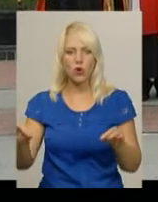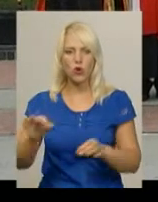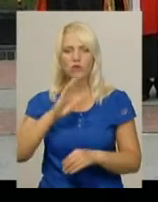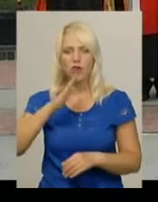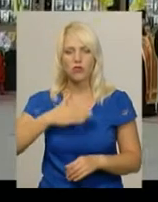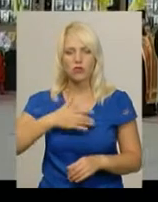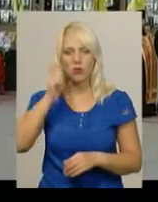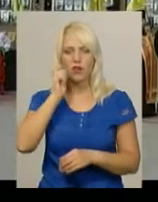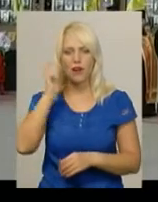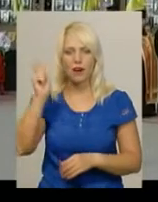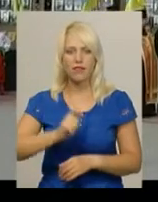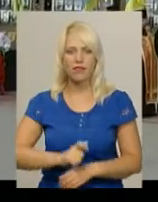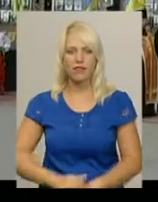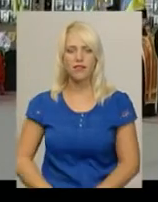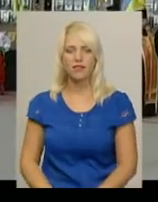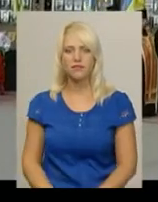нашої країни.